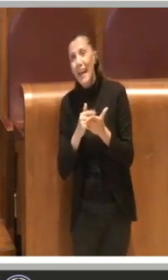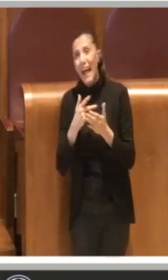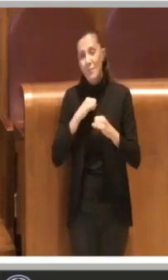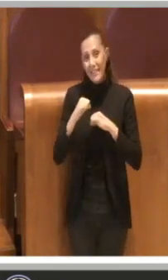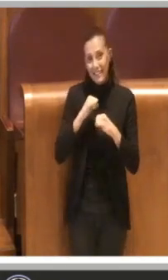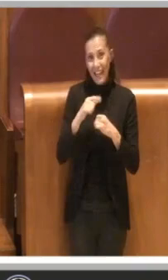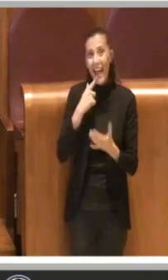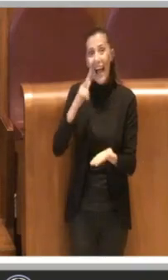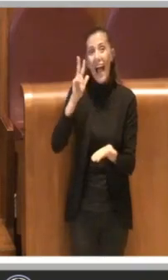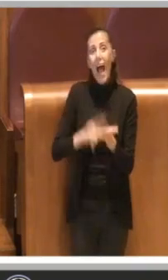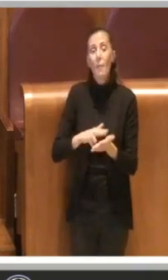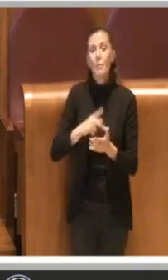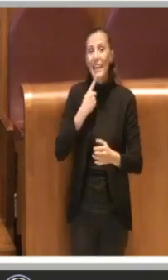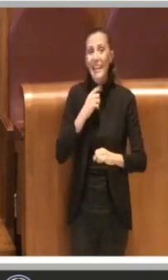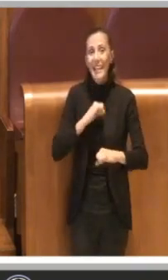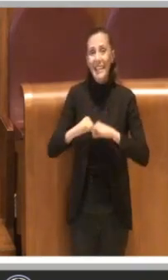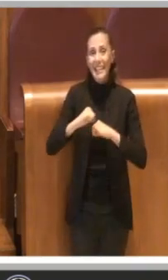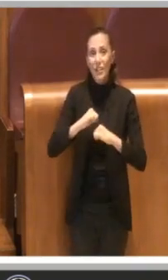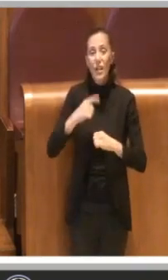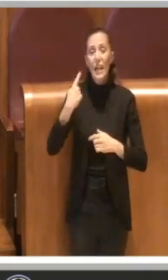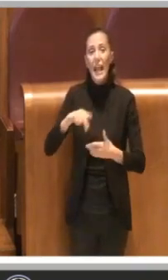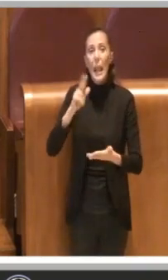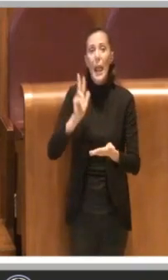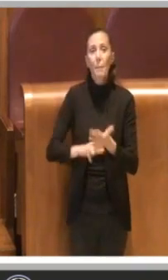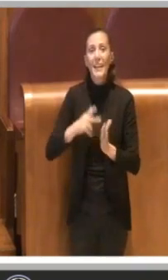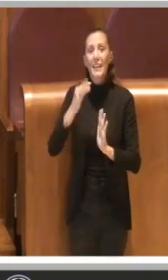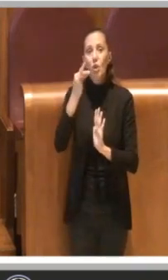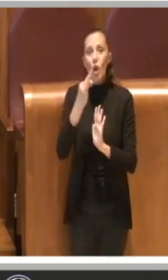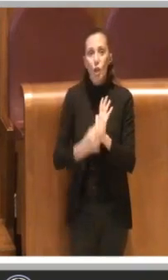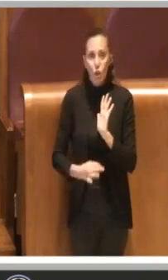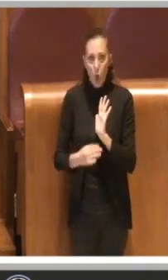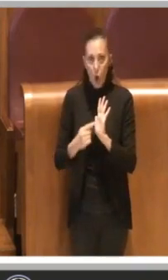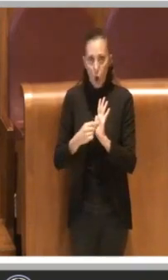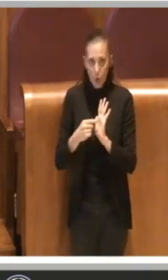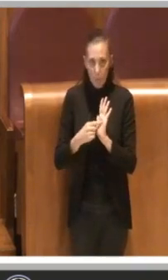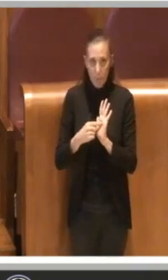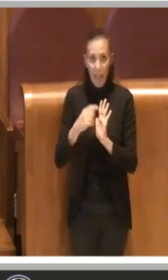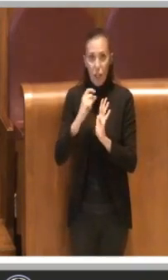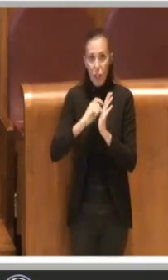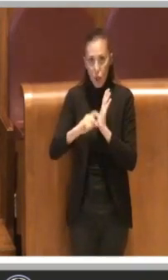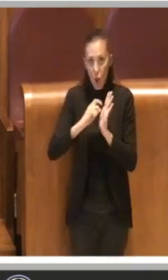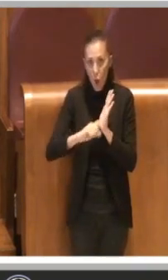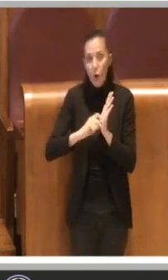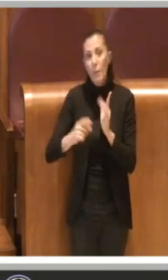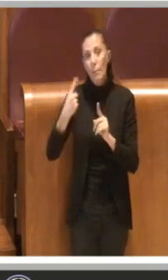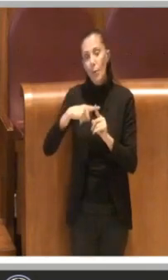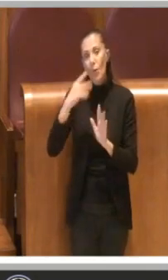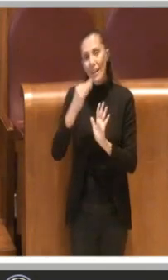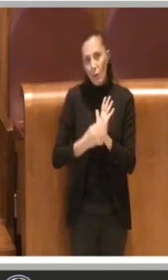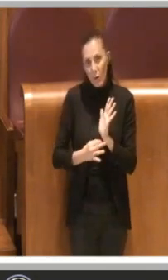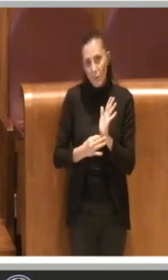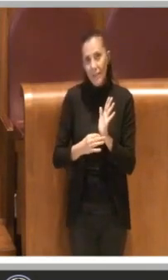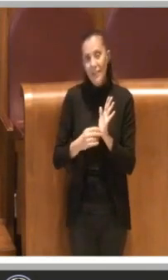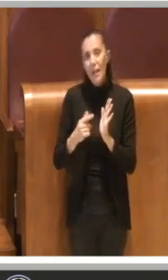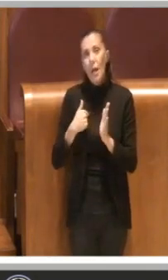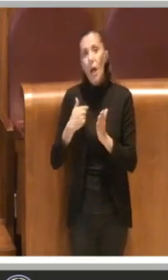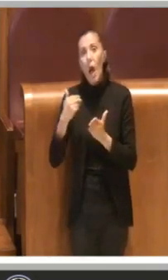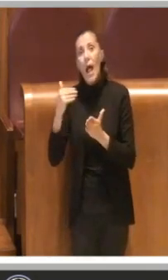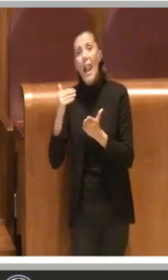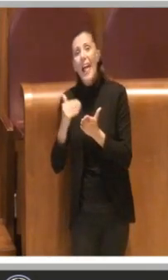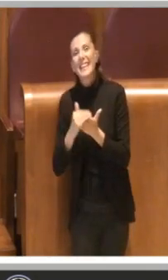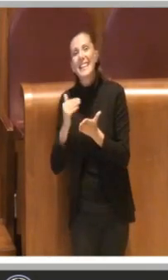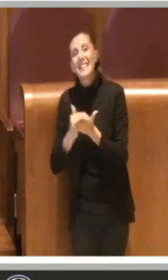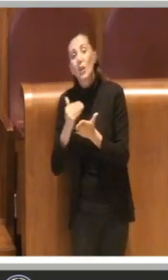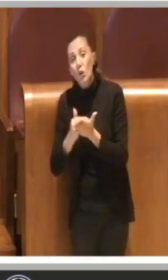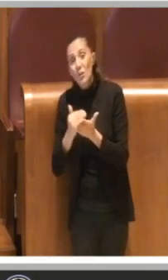quella che applica il dirigente nell'applicazione di norme e di regolamenti. La discrezionalità politica,